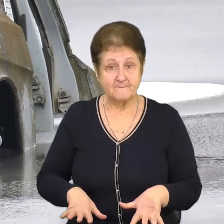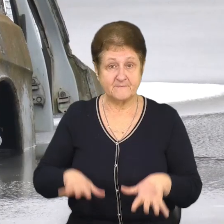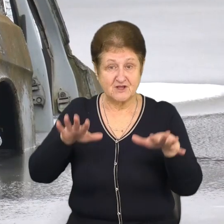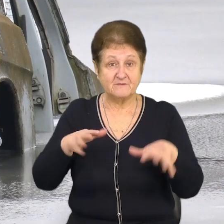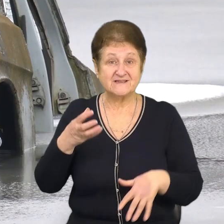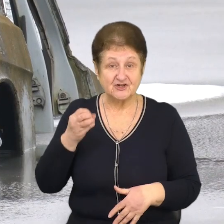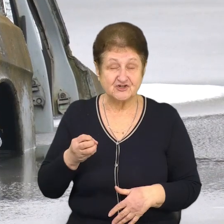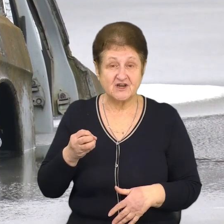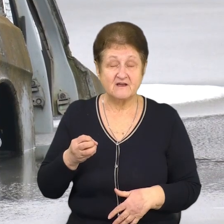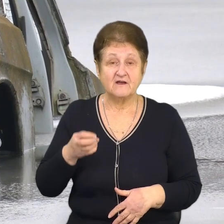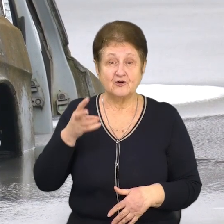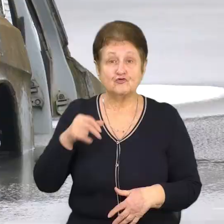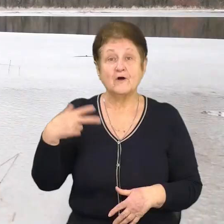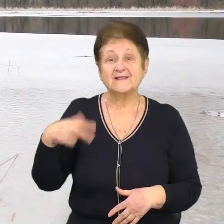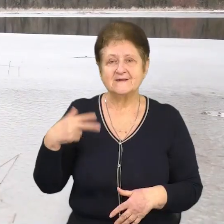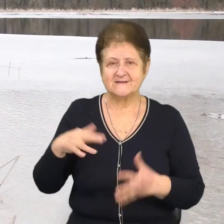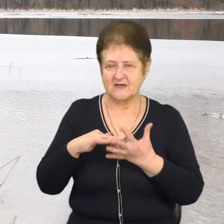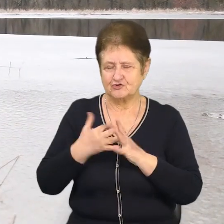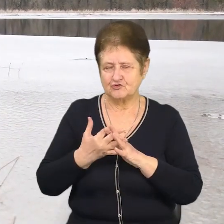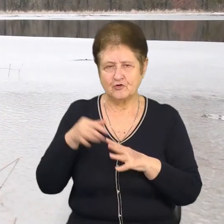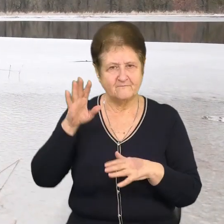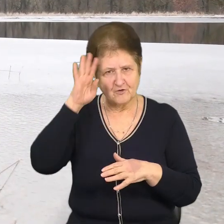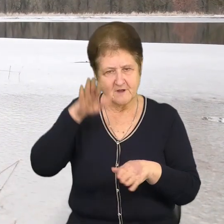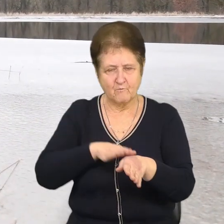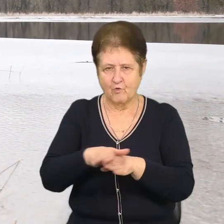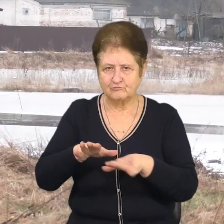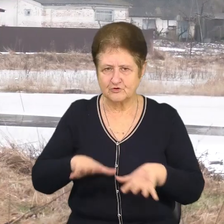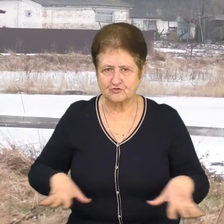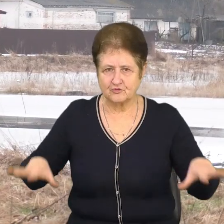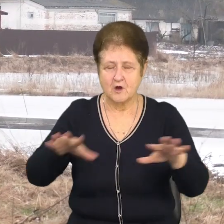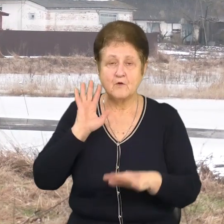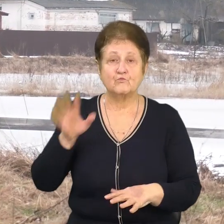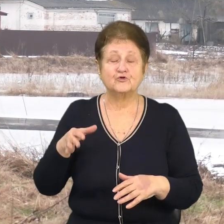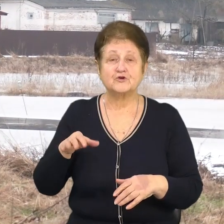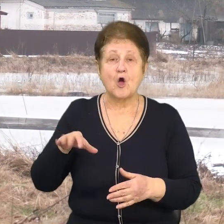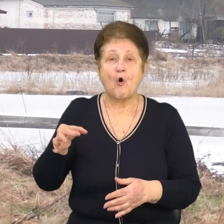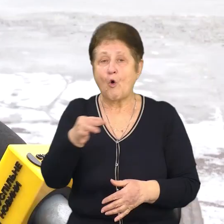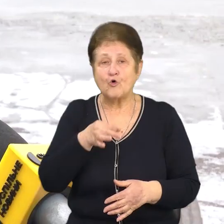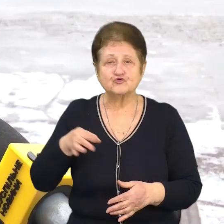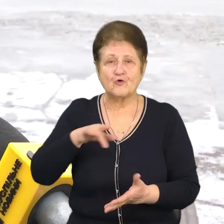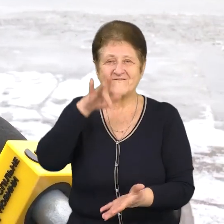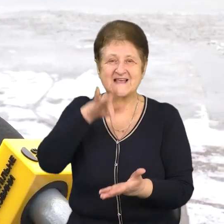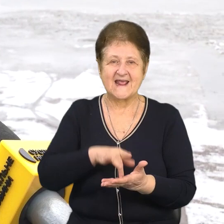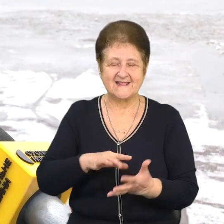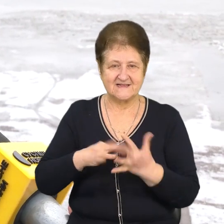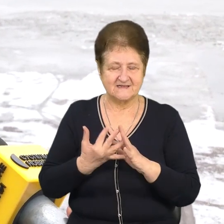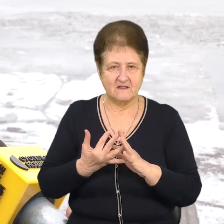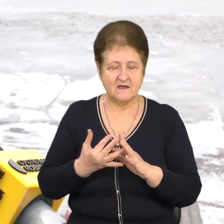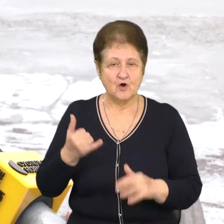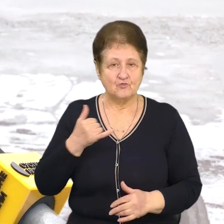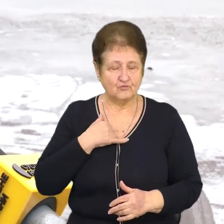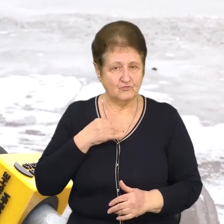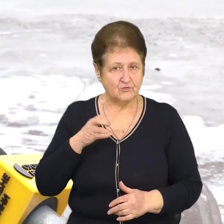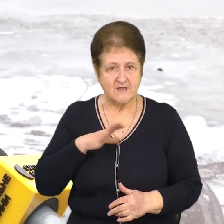ще, то 30 обість. У Мньові вода оточить повністю. Буде острів всередині села, розповідає староста. У нас по старостату